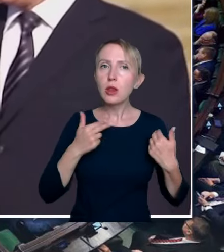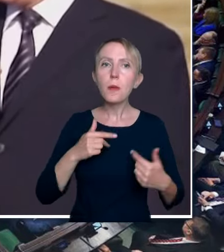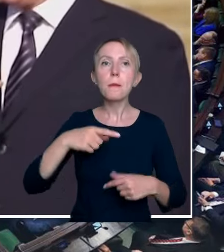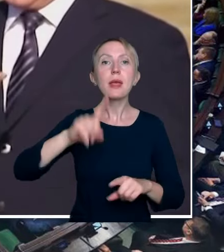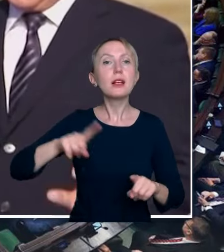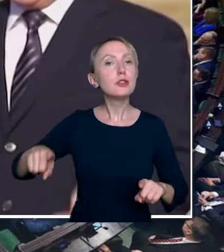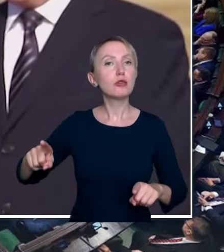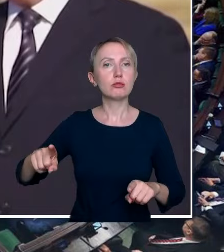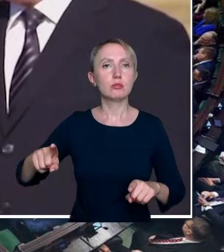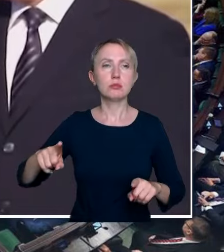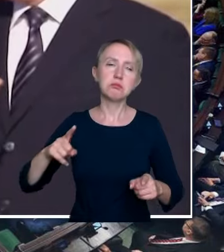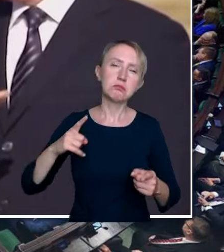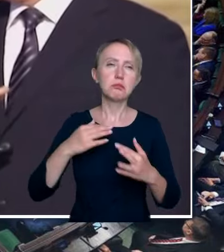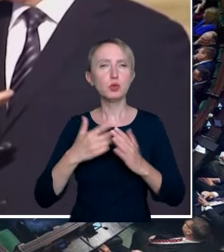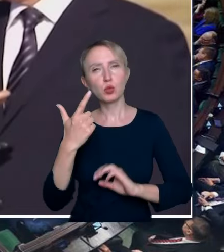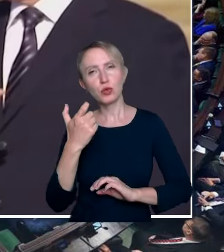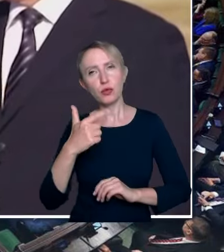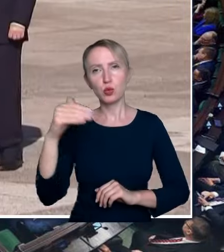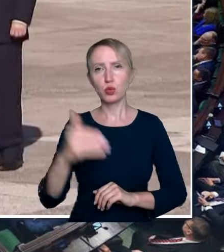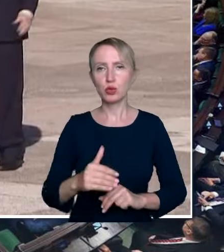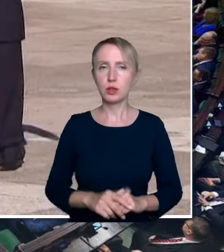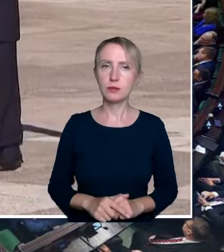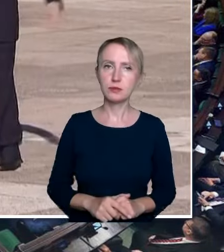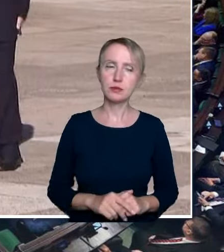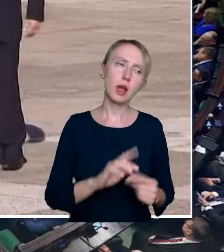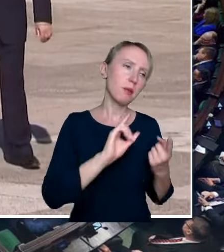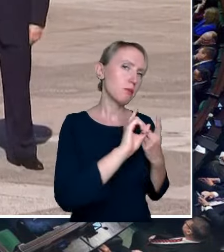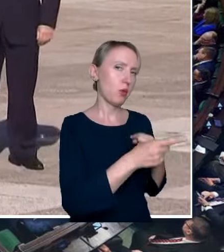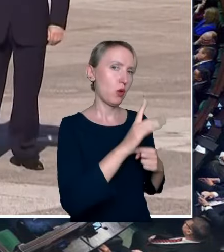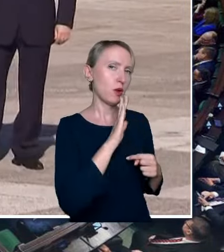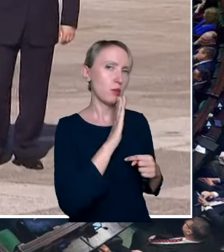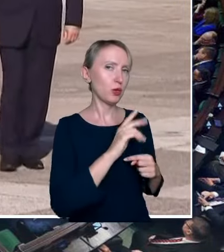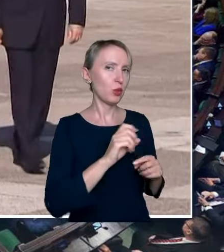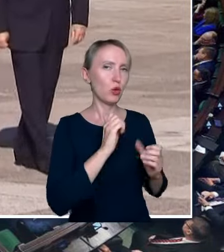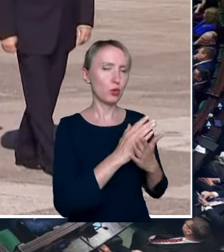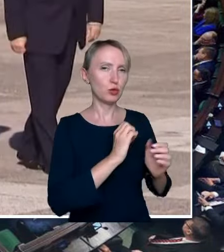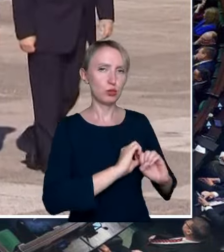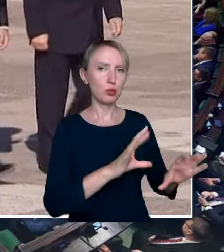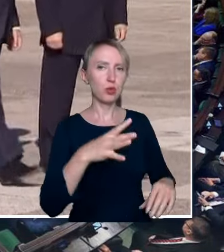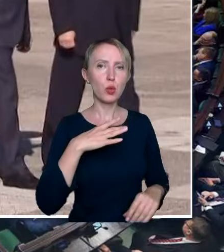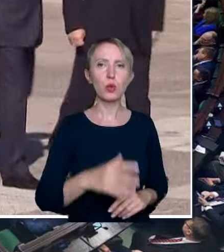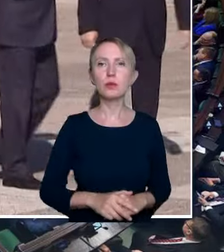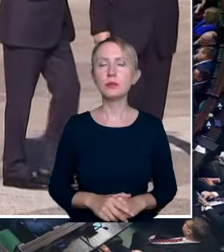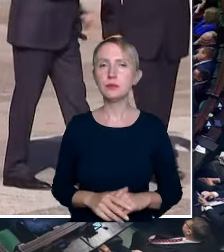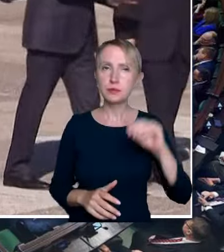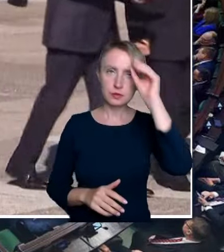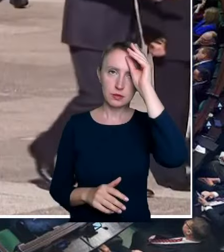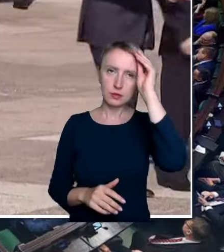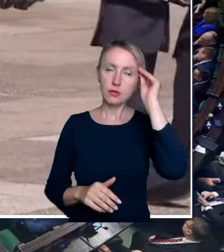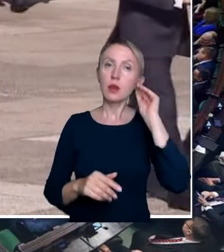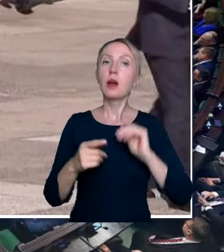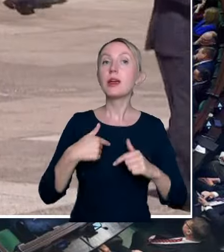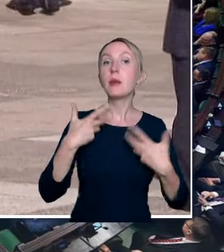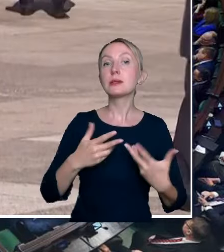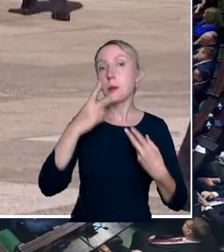to jest w granicach 200 tysięcy. No ponad nawet, bo to w ściśle jawne już było zresztą parę tygodni Ja bym chciał